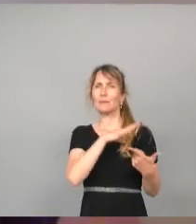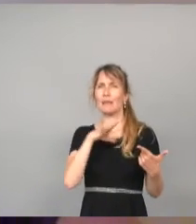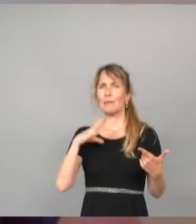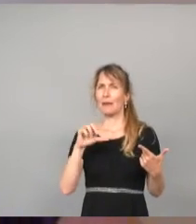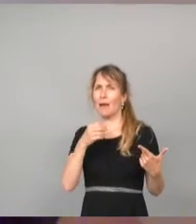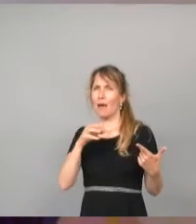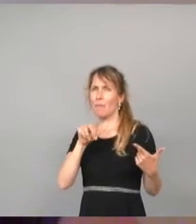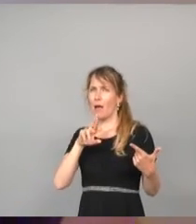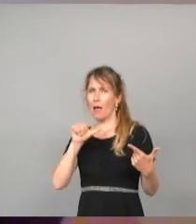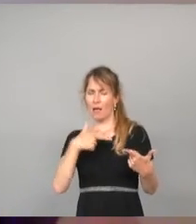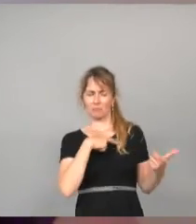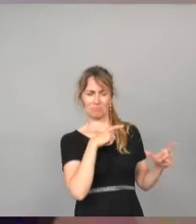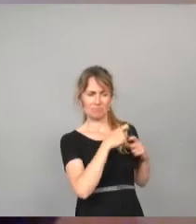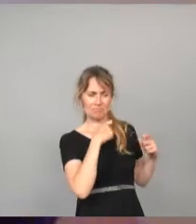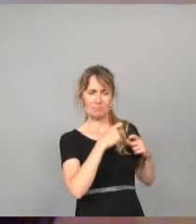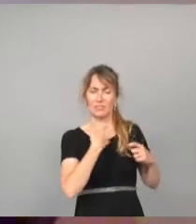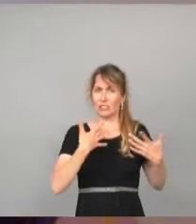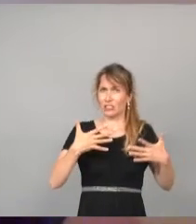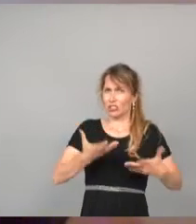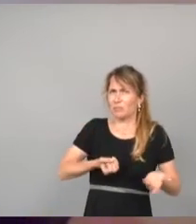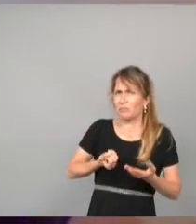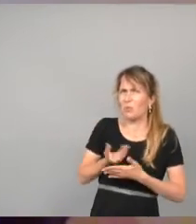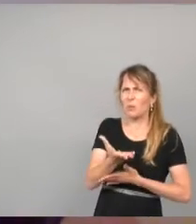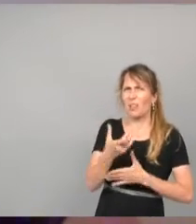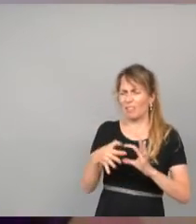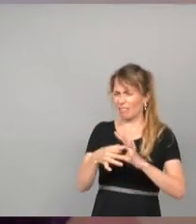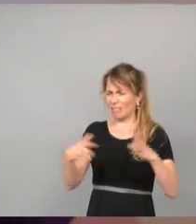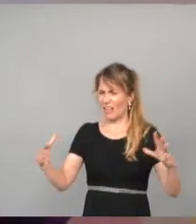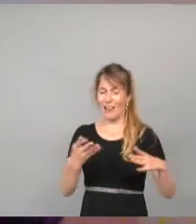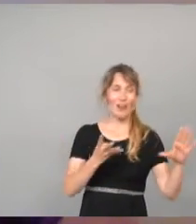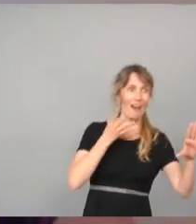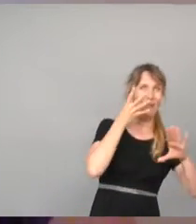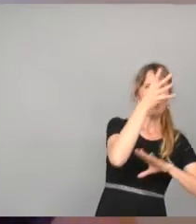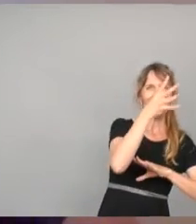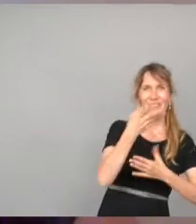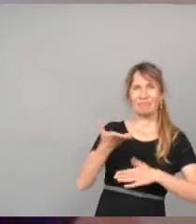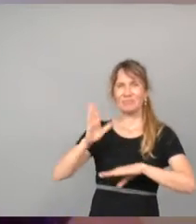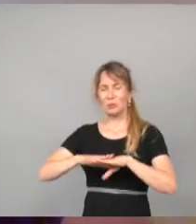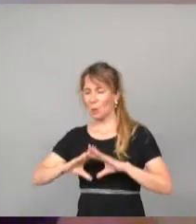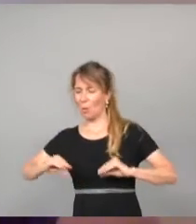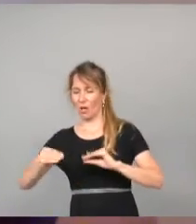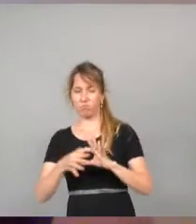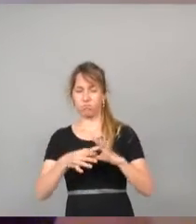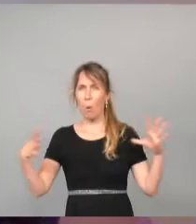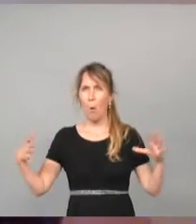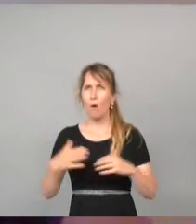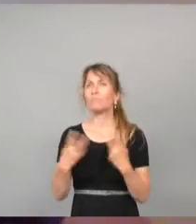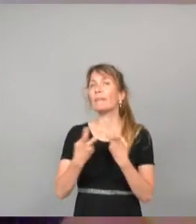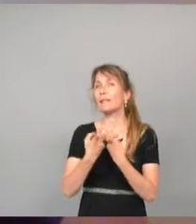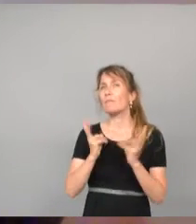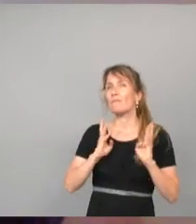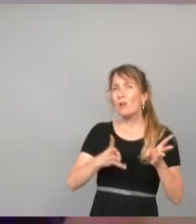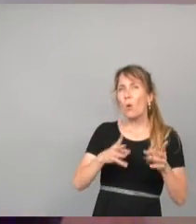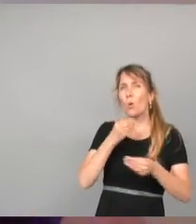décalage entre des objectifs ambitieux et la mise en œuvre qui ne suit pas. Il en est ainsi donc du vélo, de la prévention des